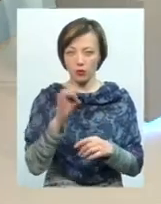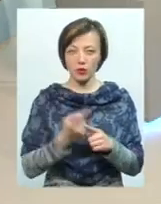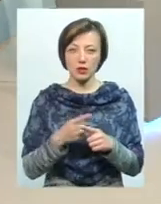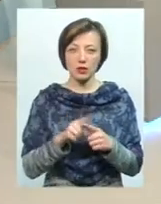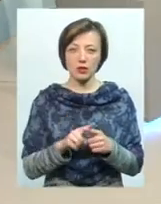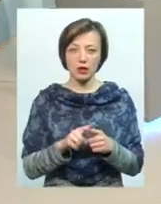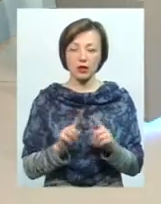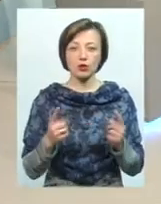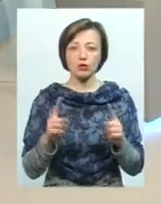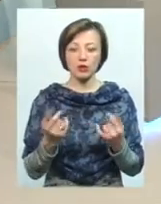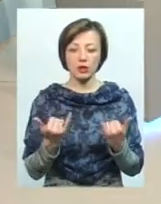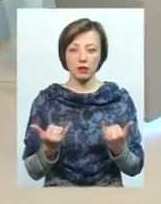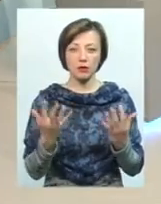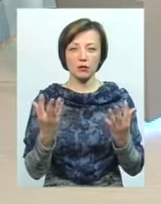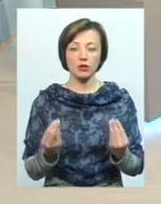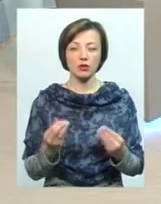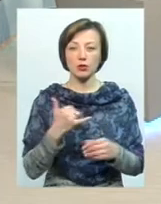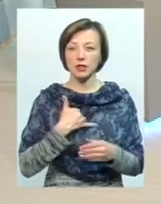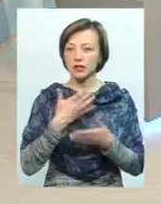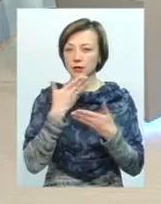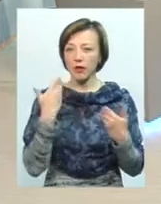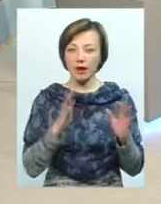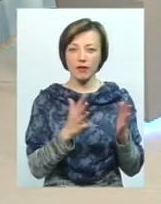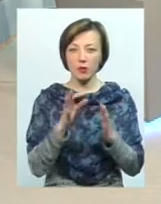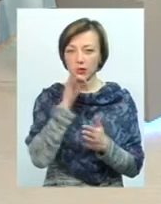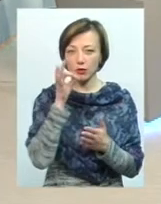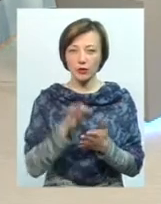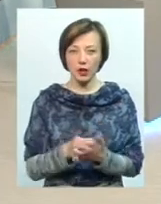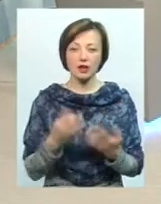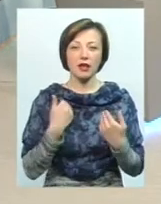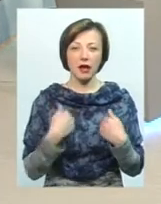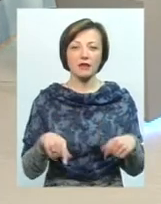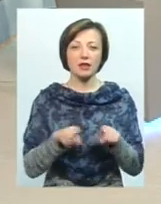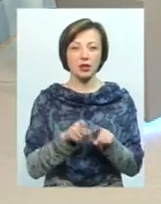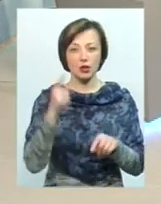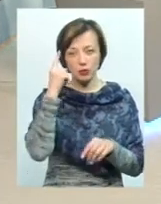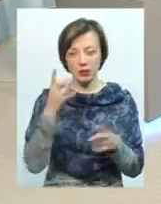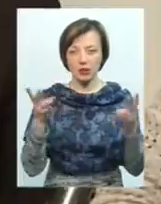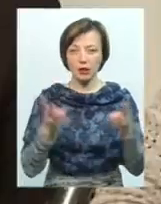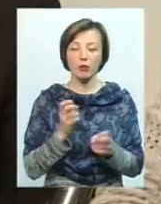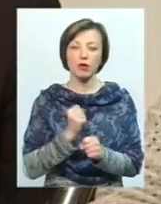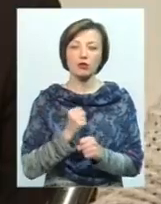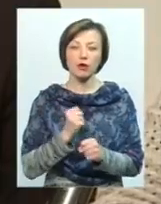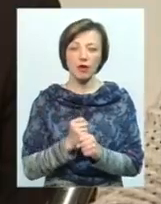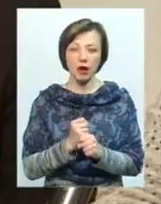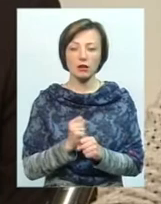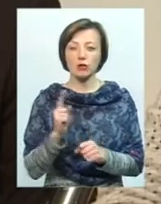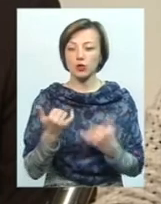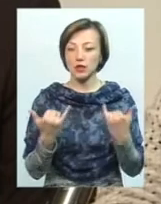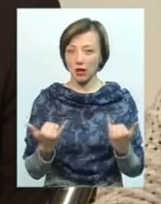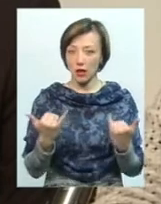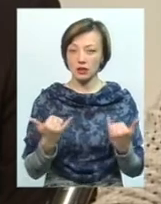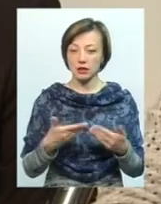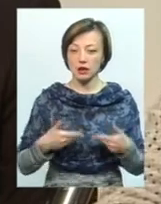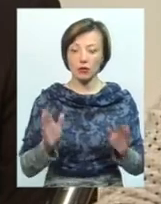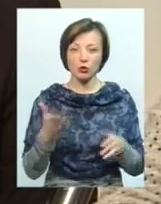що на даний момент в нас ще немає випадків відповідальності, але все ж таки я думаю, що над цим потрібно працювати. Тому що зараз, в принципі,